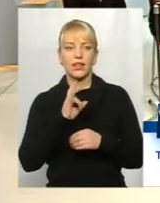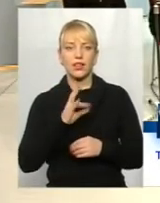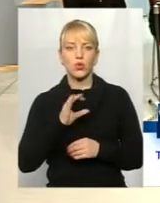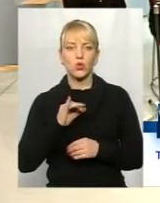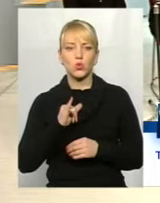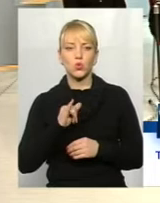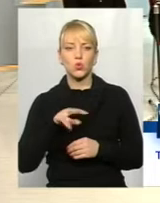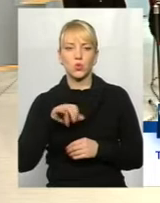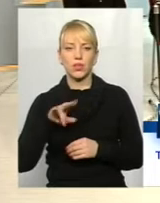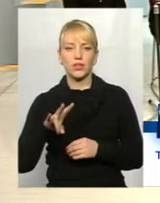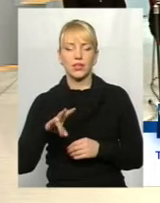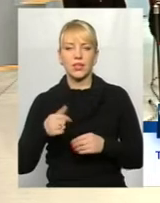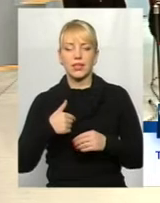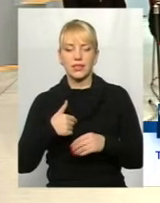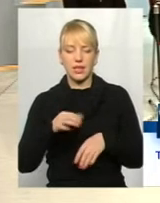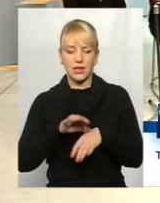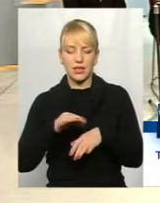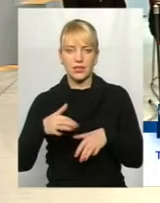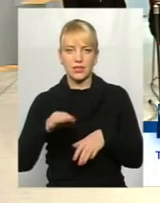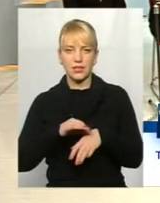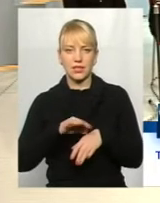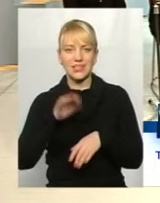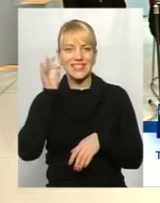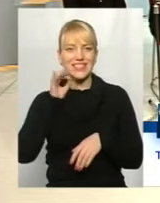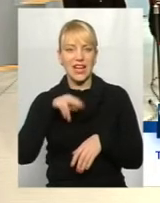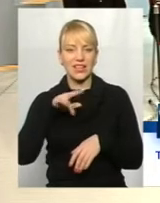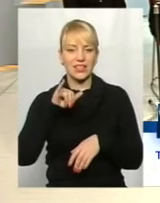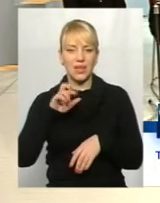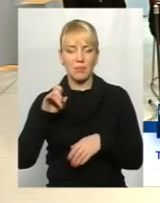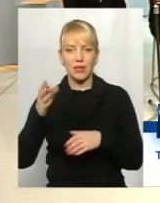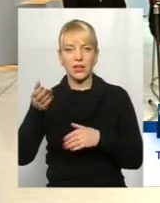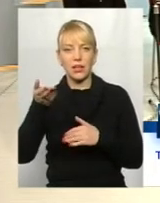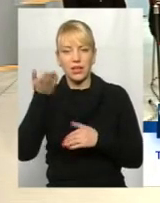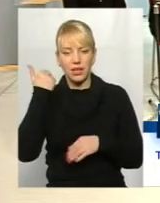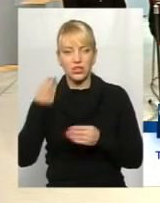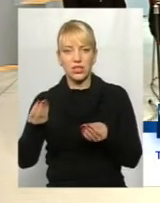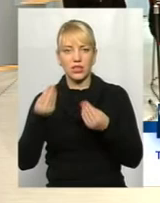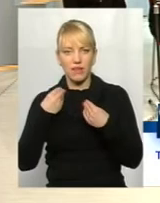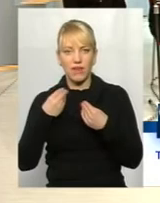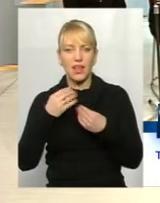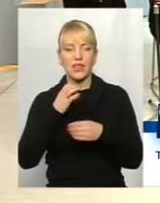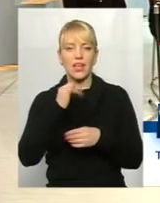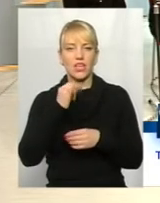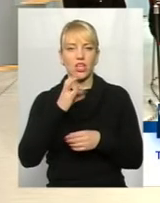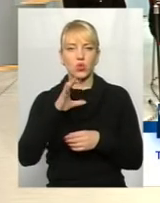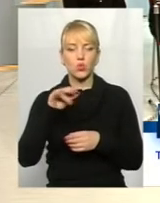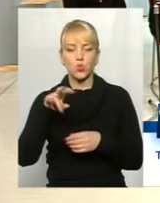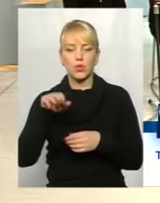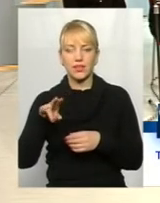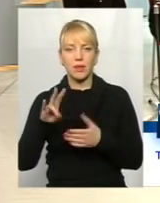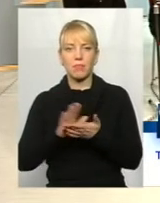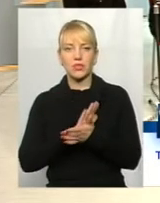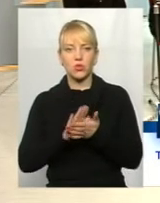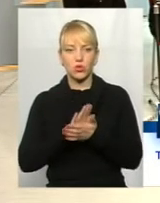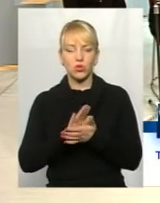соба з сахарним диабетом. Тут проємна. Лучше не давали інсулін безкоштовно. А тепер я